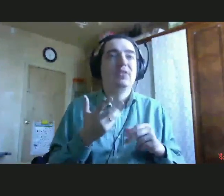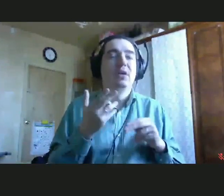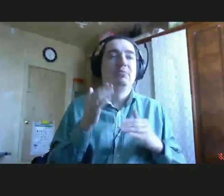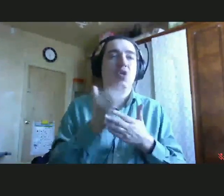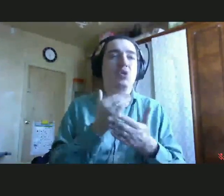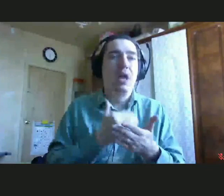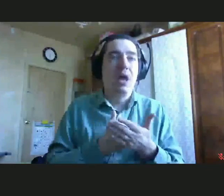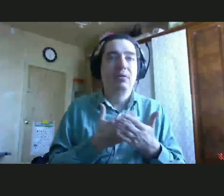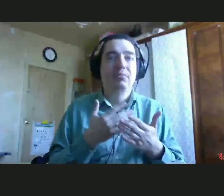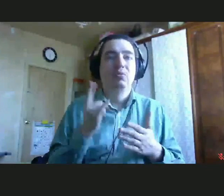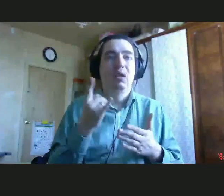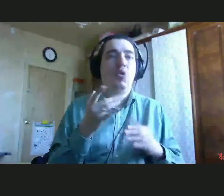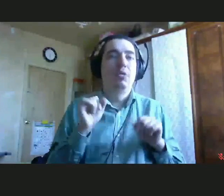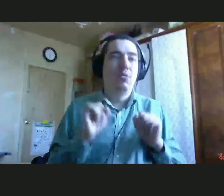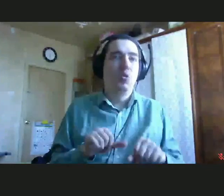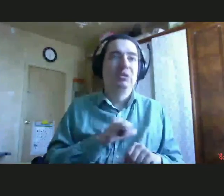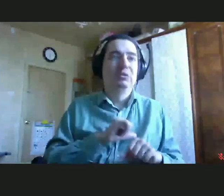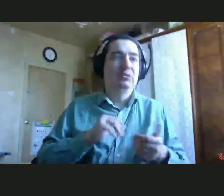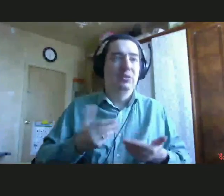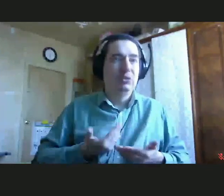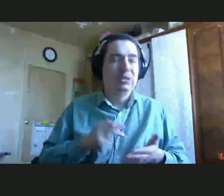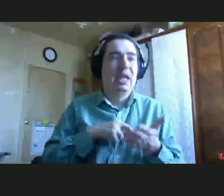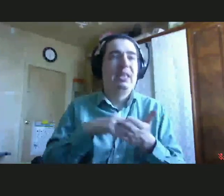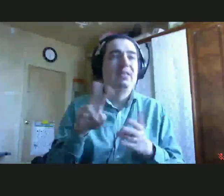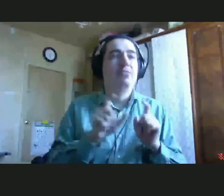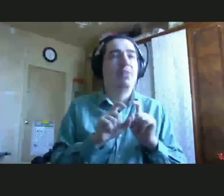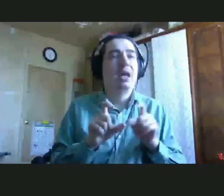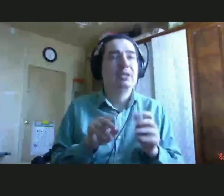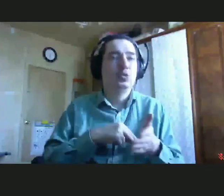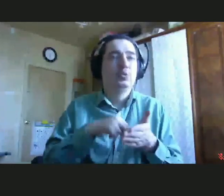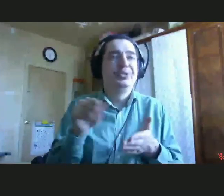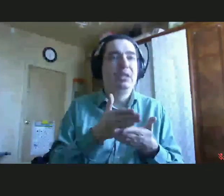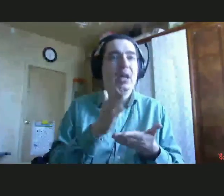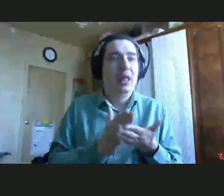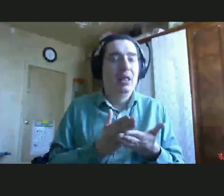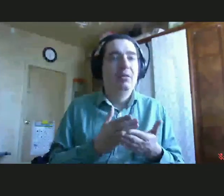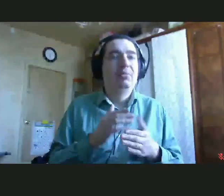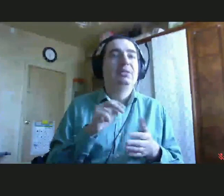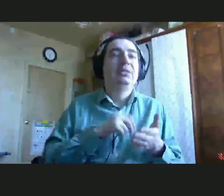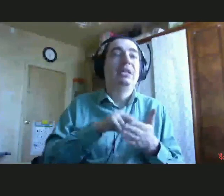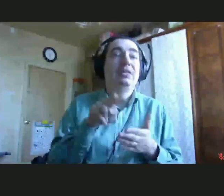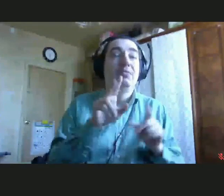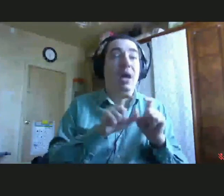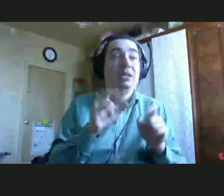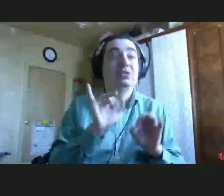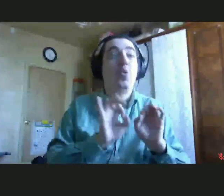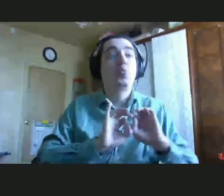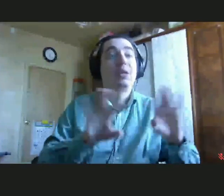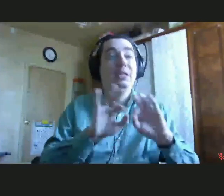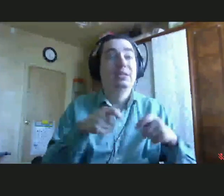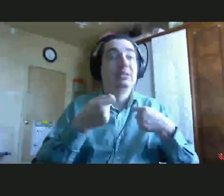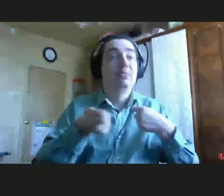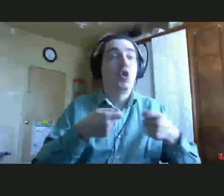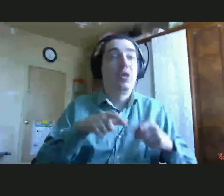чтобы ребенок мог, например, сам пойти в магазин и купить себе хлеб, объяснить продавщице о том, какой хлеб ему нужен, там, ей про